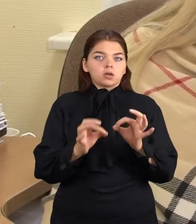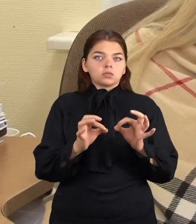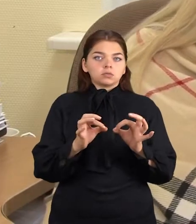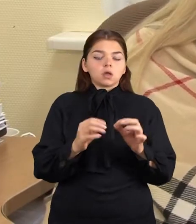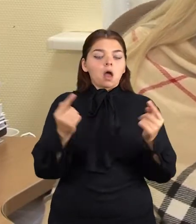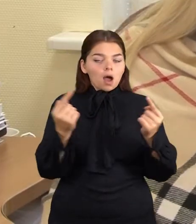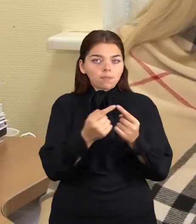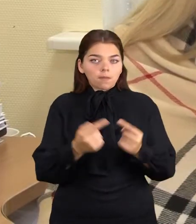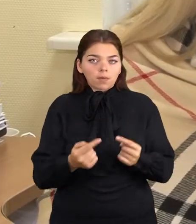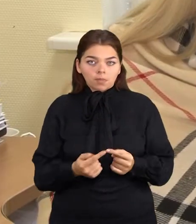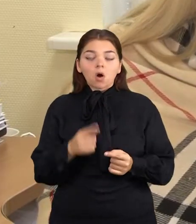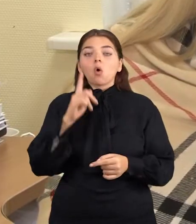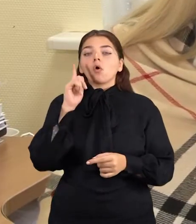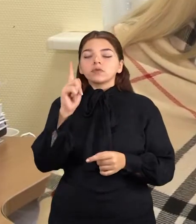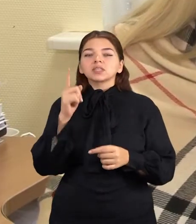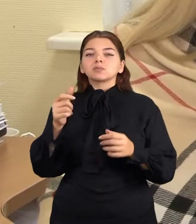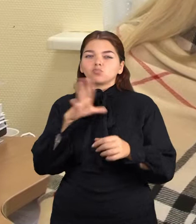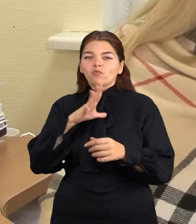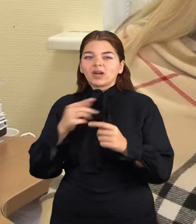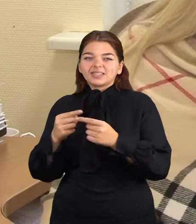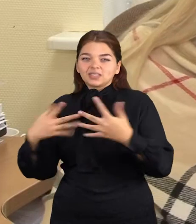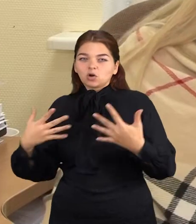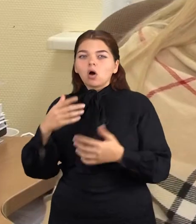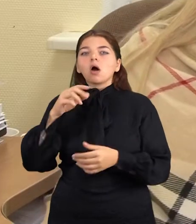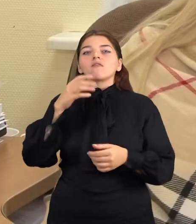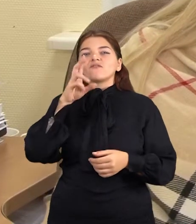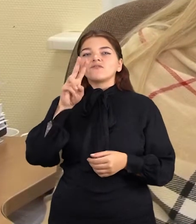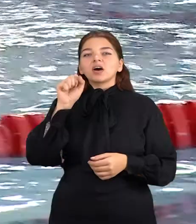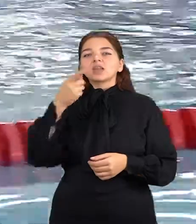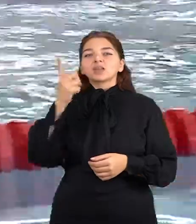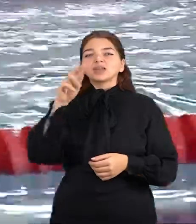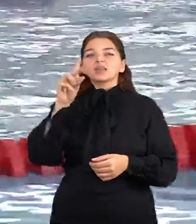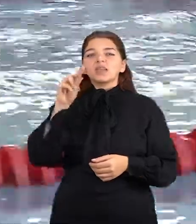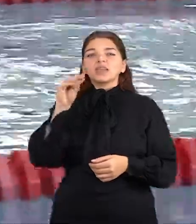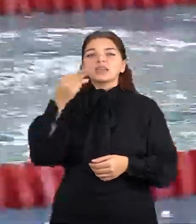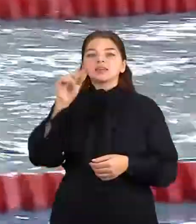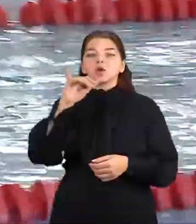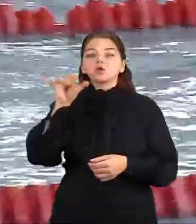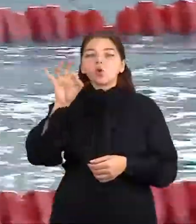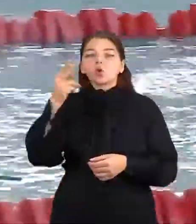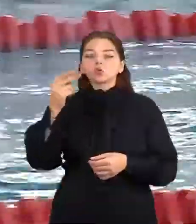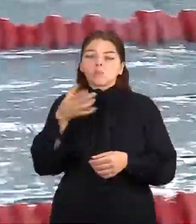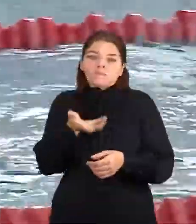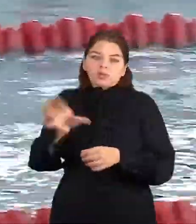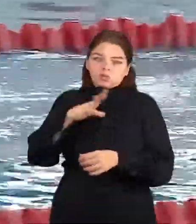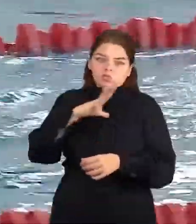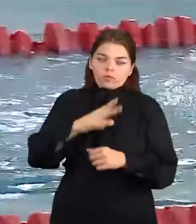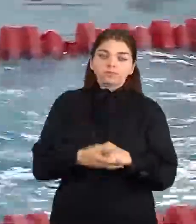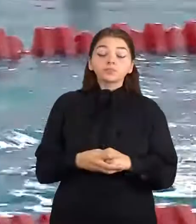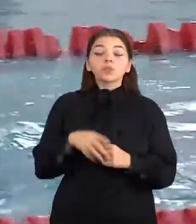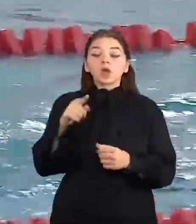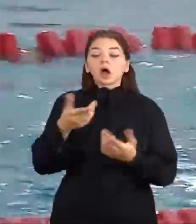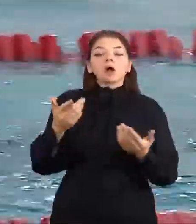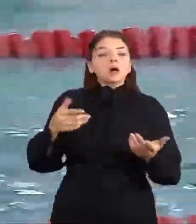kuris netitiko hygienos normos reikalavimu, tai yra vandenilio jonų koncentracija buvo per didelę. Didžiausia nuostaba kelia, kad raštiškų skundų iš tėvų